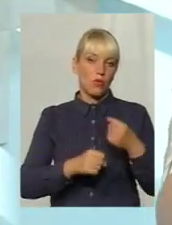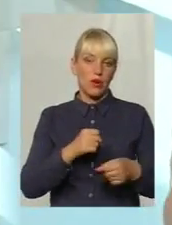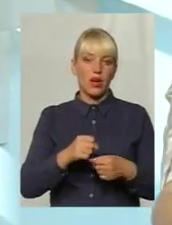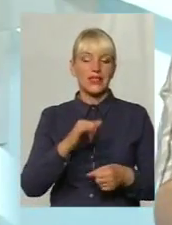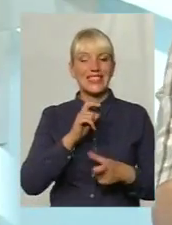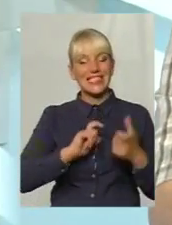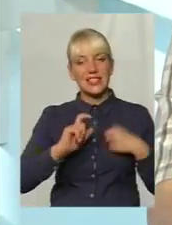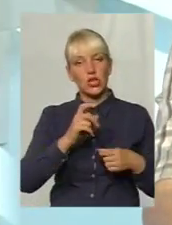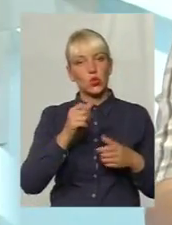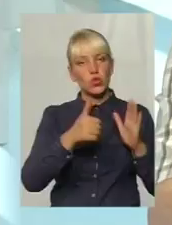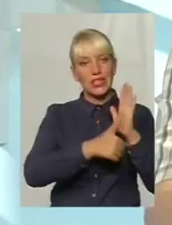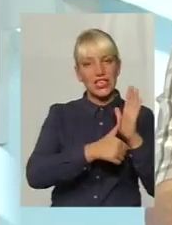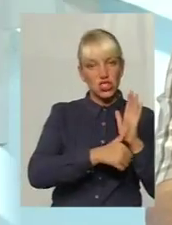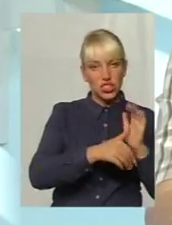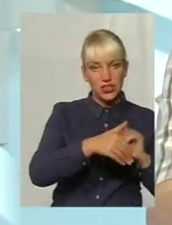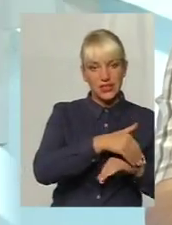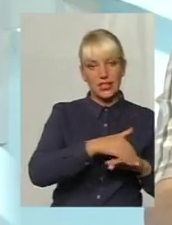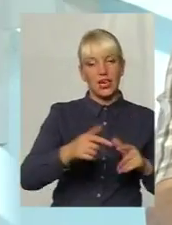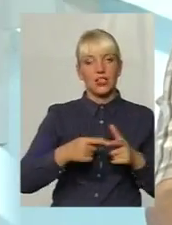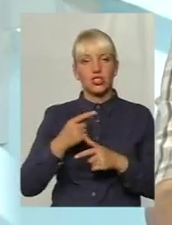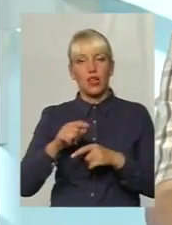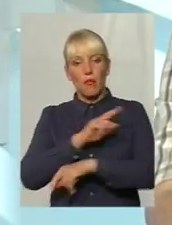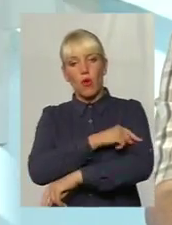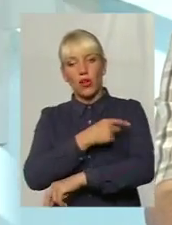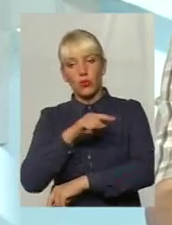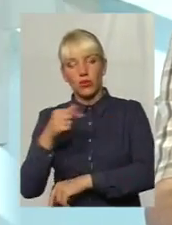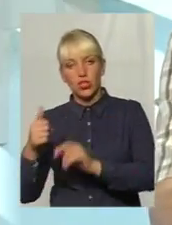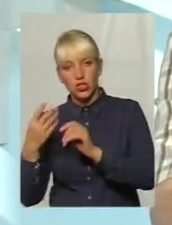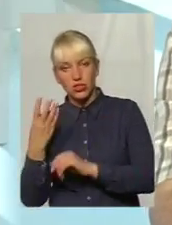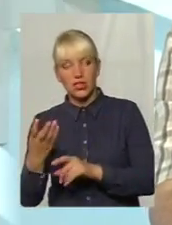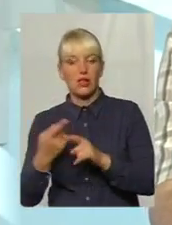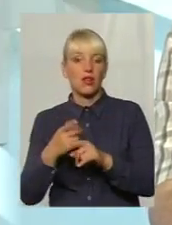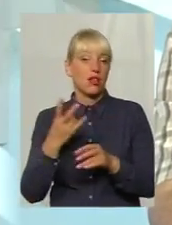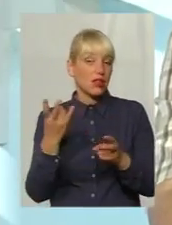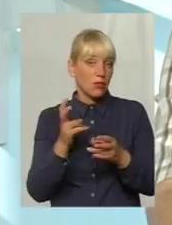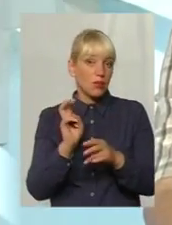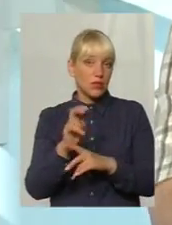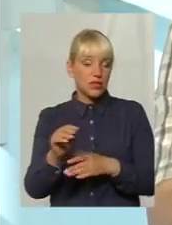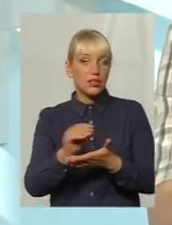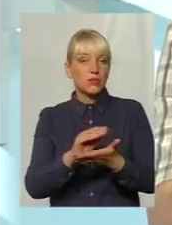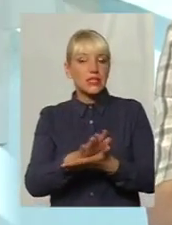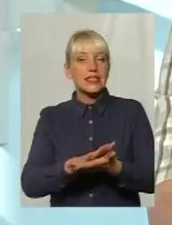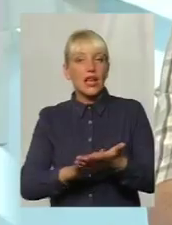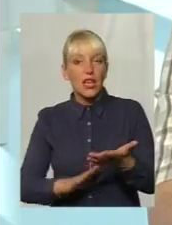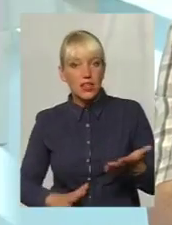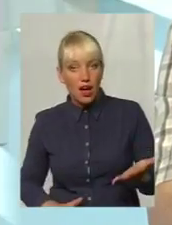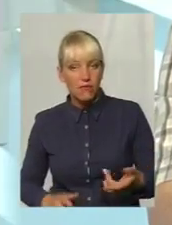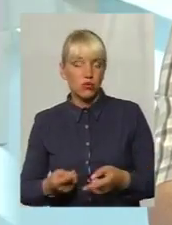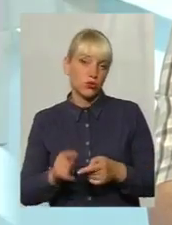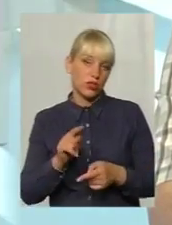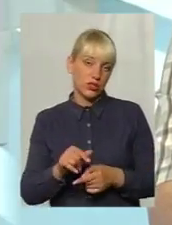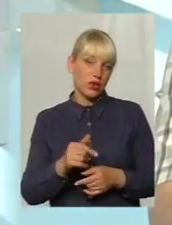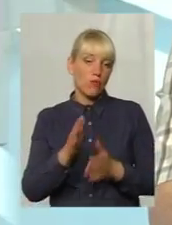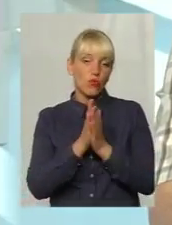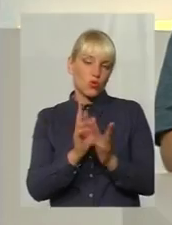поліклініку, він може прийти один раз написати заяву, що прошу дозволити обслуговуватись тут. І він буде обслуговуватись за місцем.